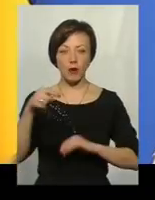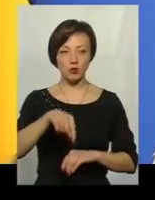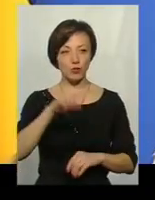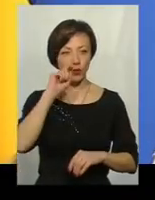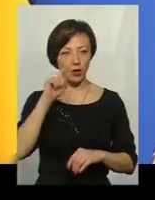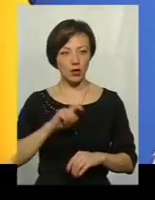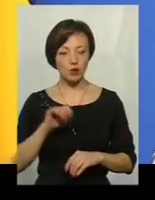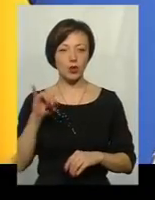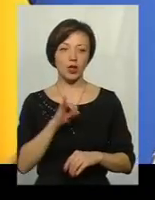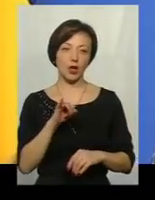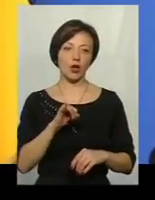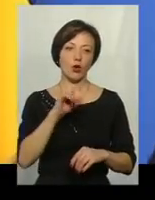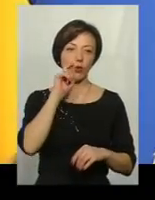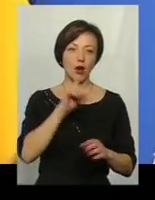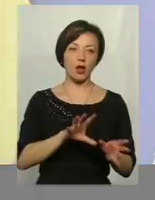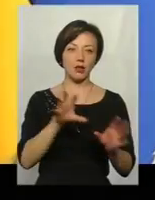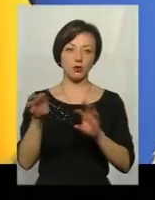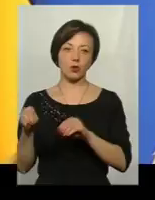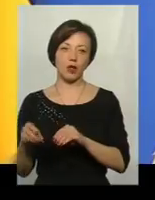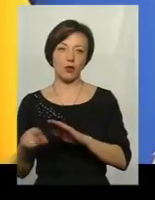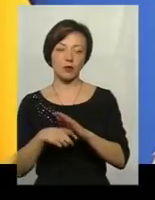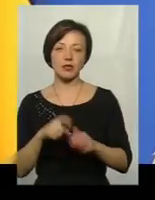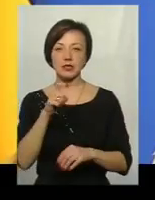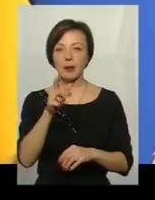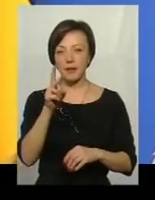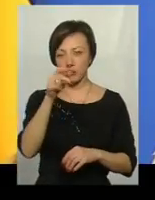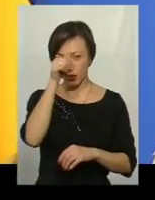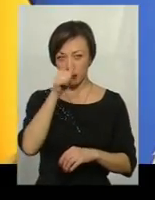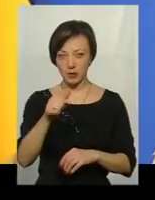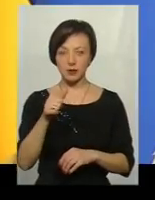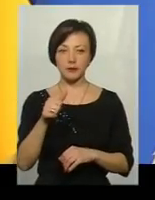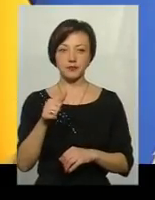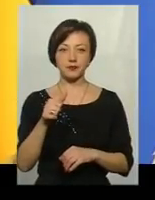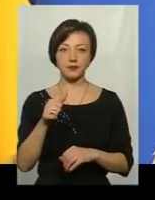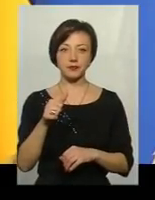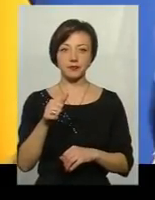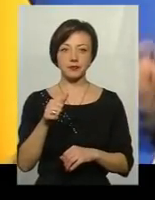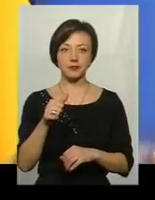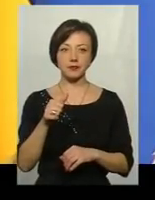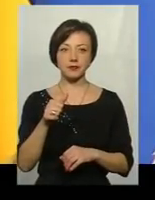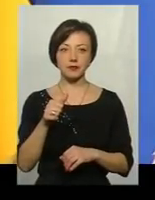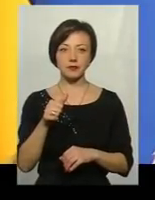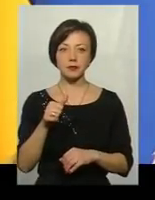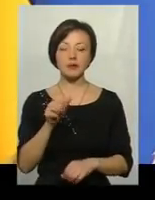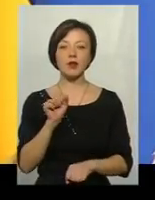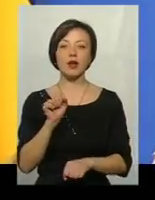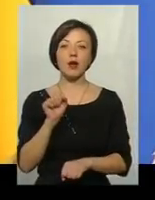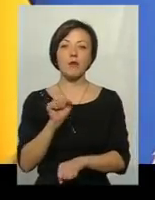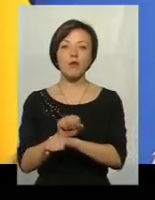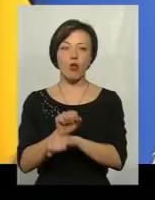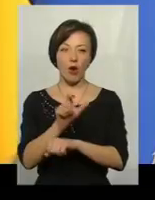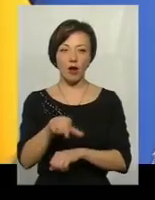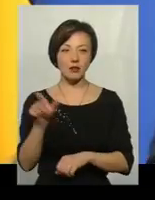і України на Донбас. За півтора місяці блокадники не наблизили, а віддалили перспективи